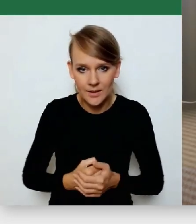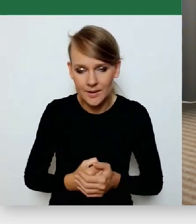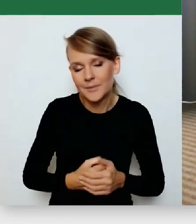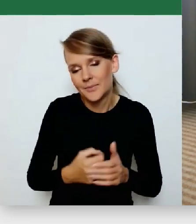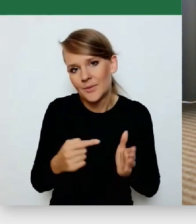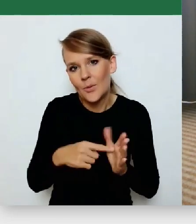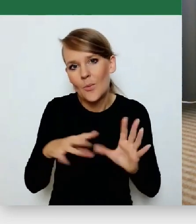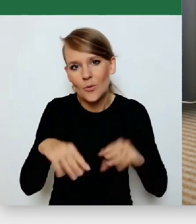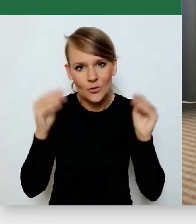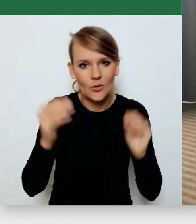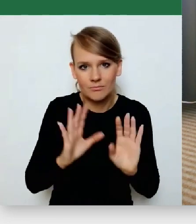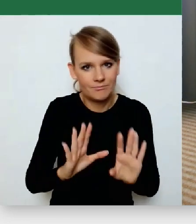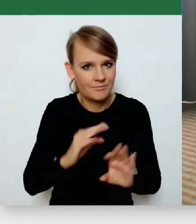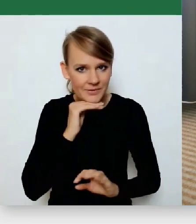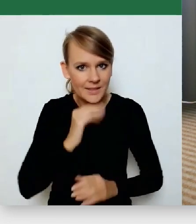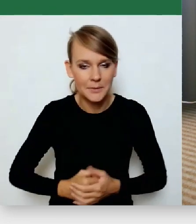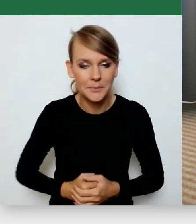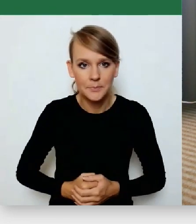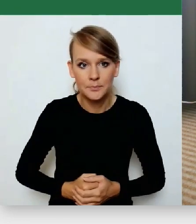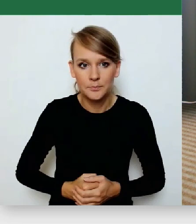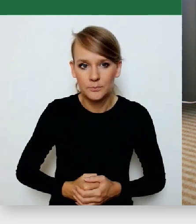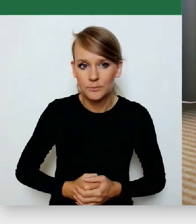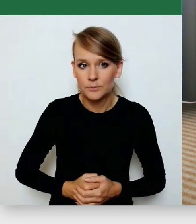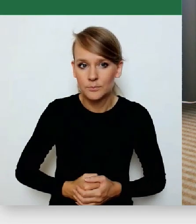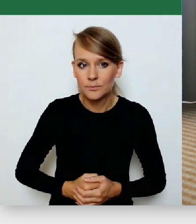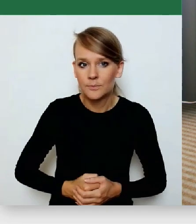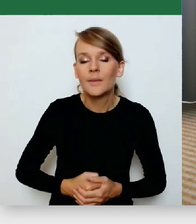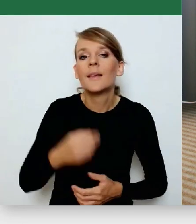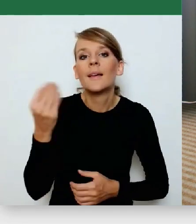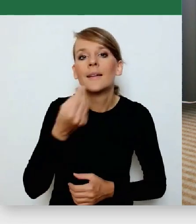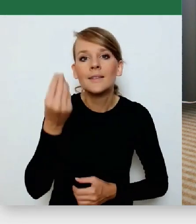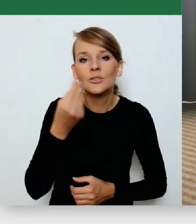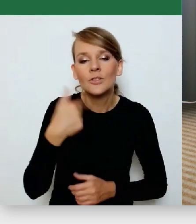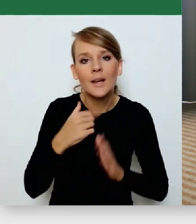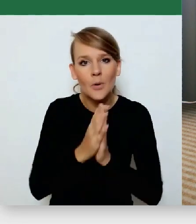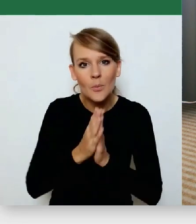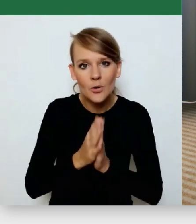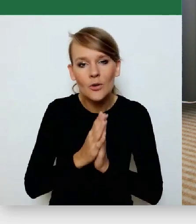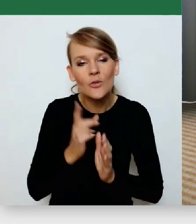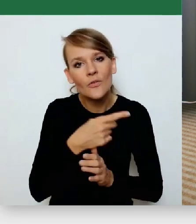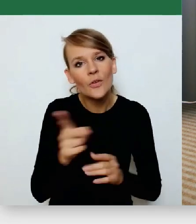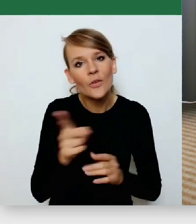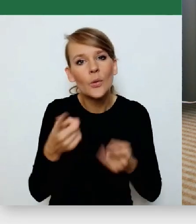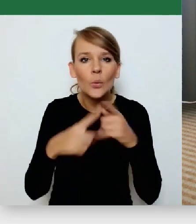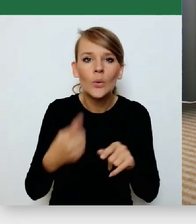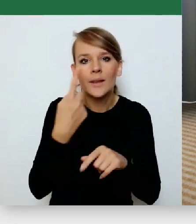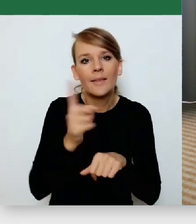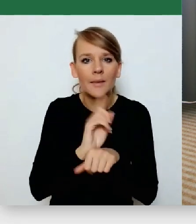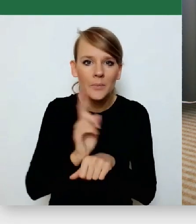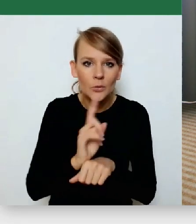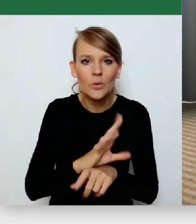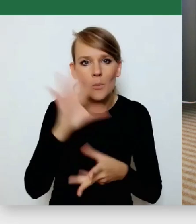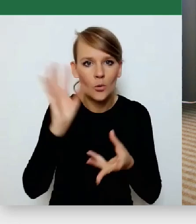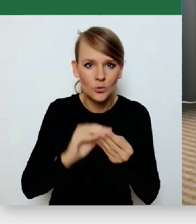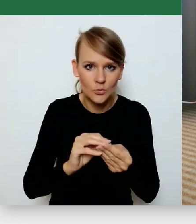no to tak za długo. Jeszcze zanim poproszę pana Bartosza Narzydolskiego o komentarz, chciałem poprosić was o krótkie słownie, jeszcze takie minutowe spuentowanie waszych wypowiedzi,